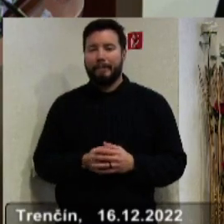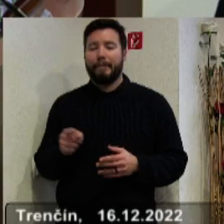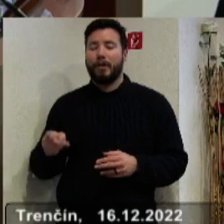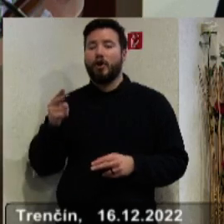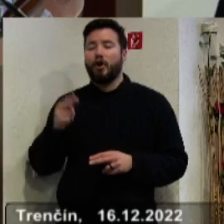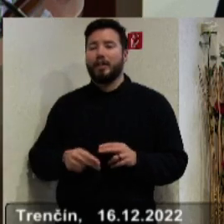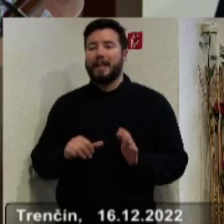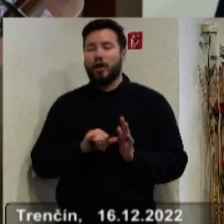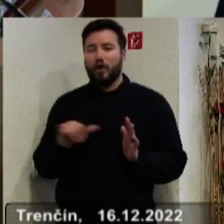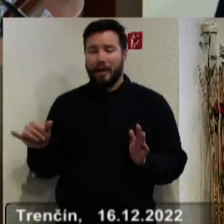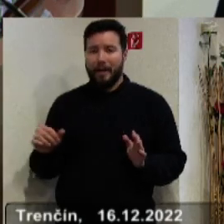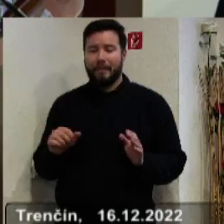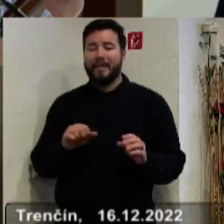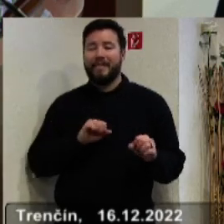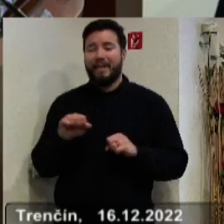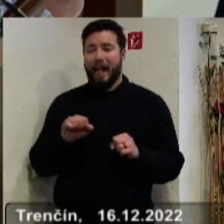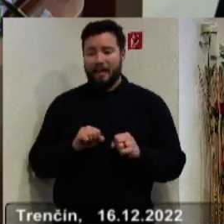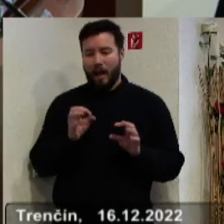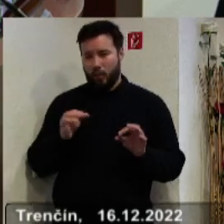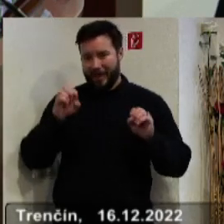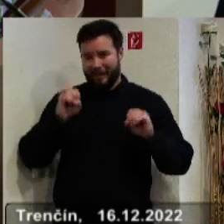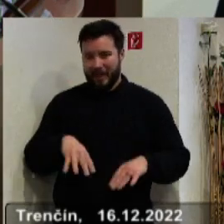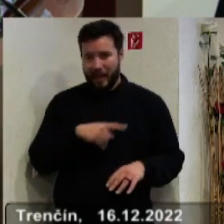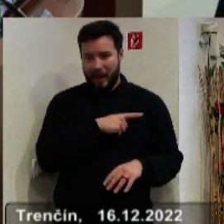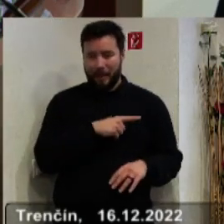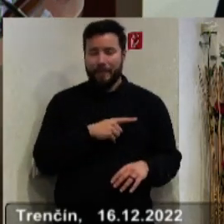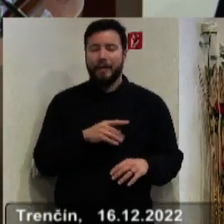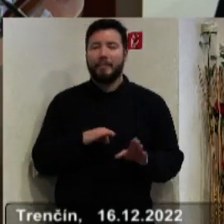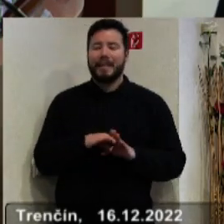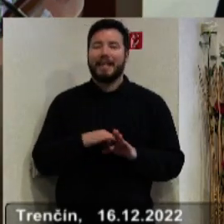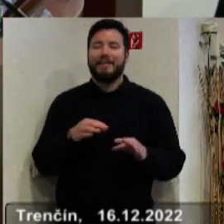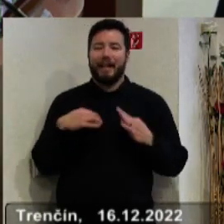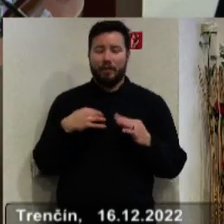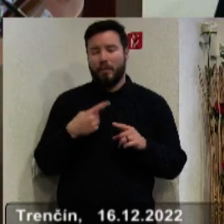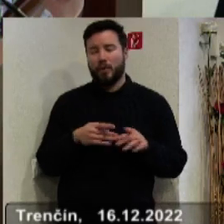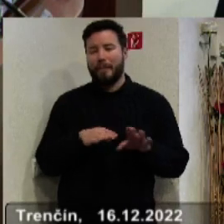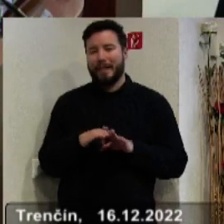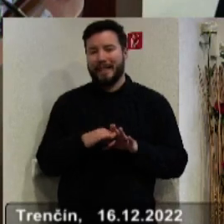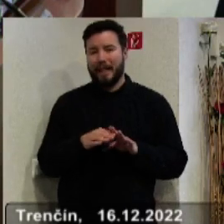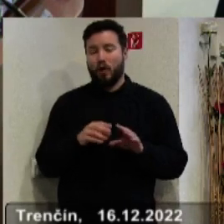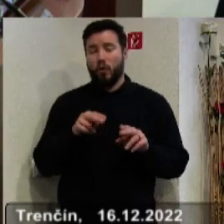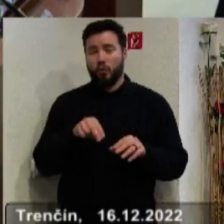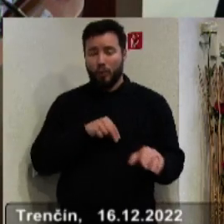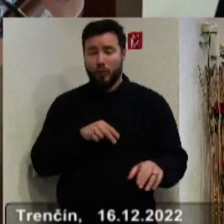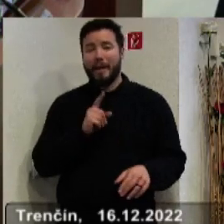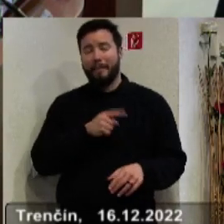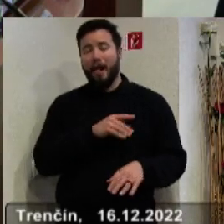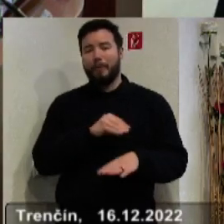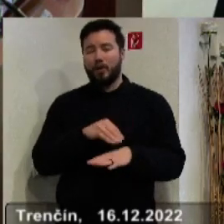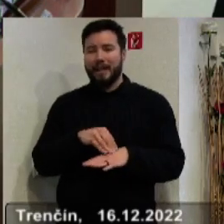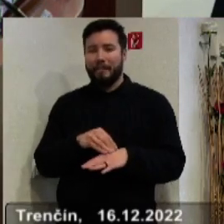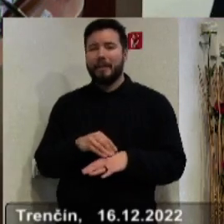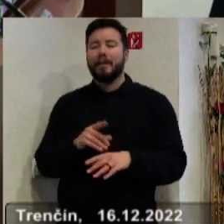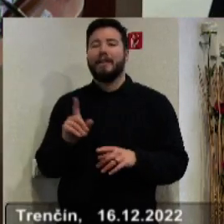konca roka vláda v demisii, ministerstvo zdravotníctva a minister v demisii, by mal oznámiť, v